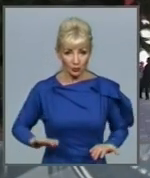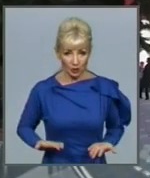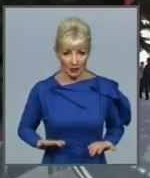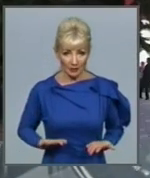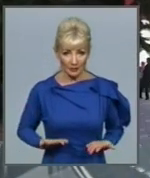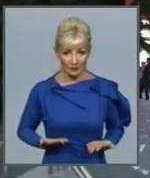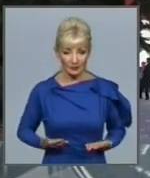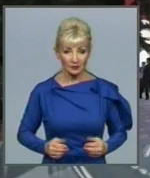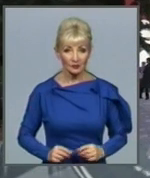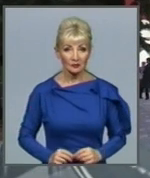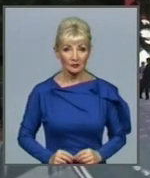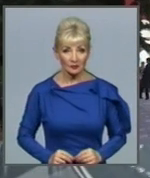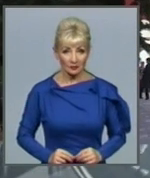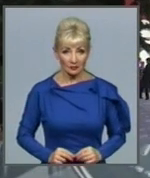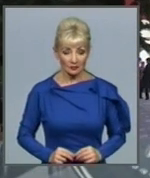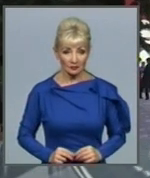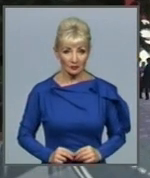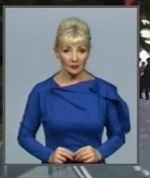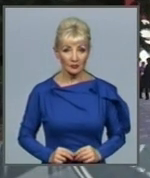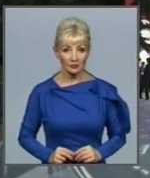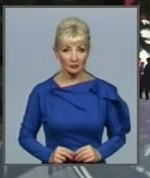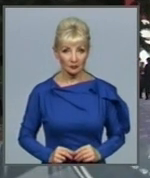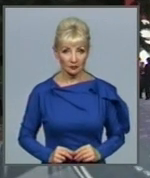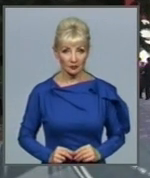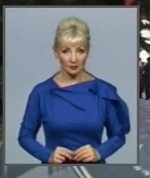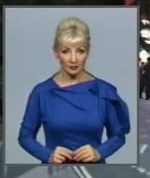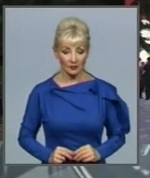Кутнова та Віктор Ноздрачов. Харківське ізвісті.